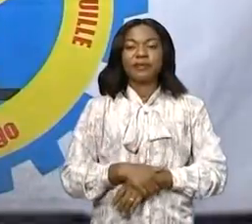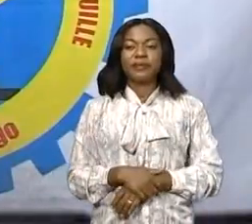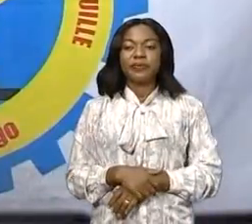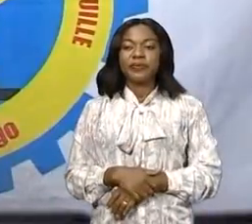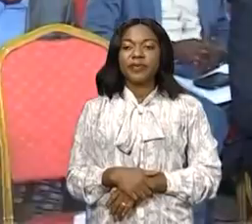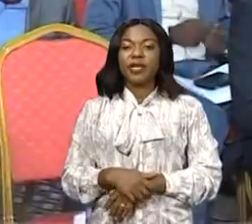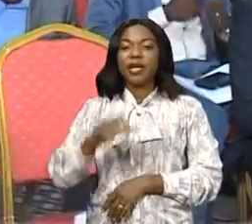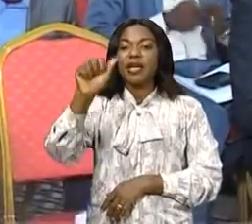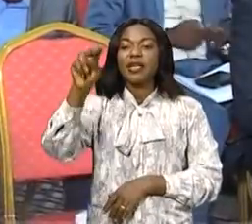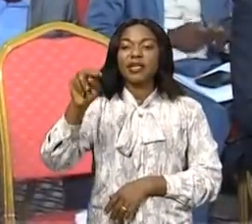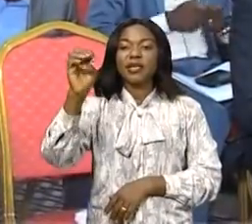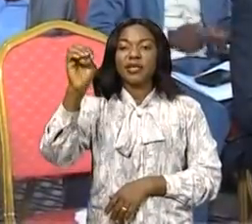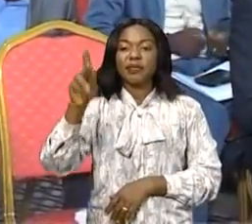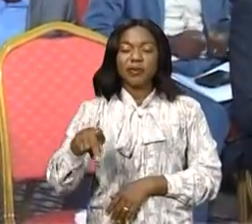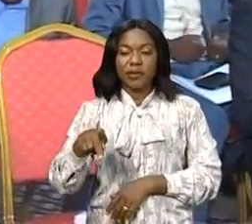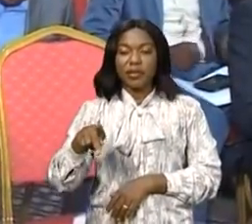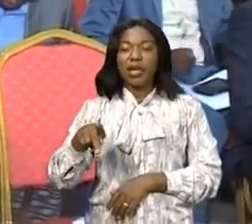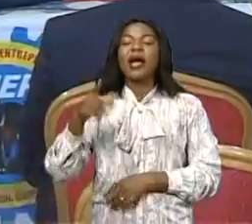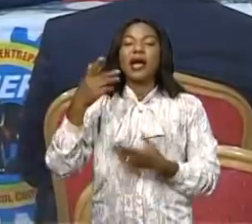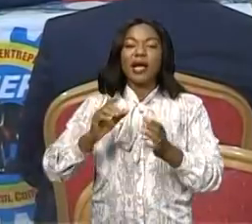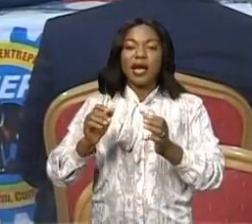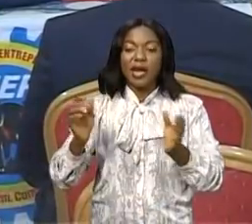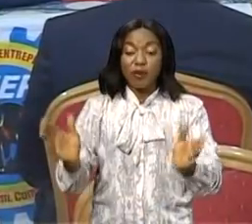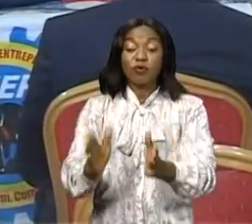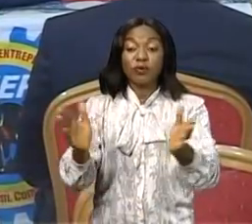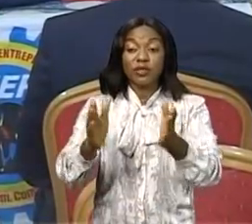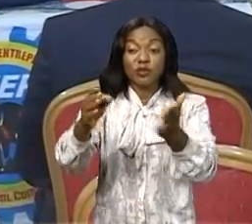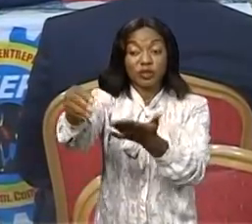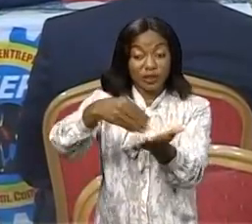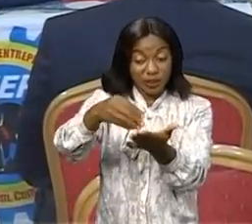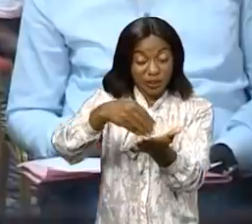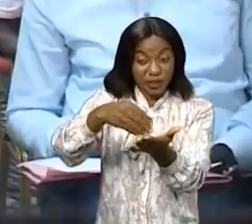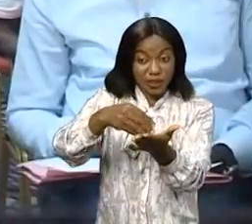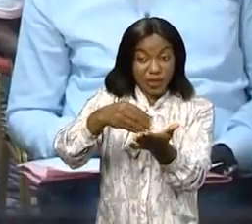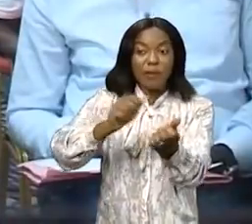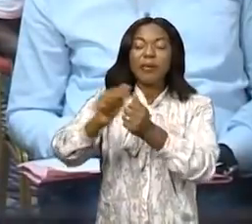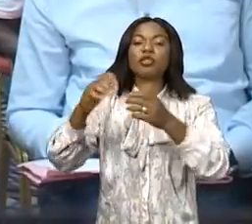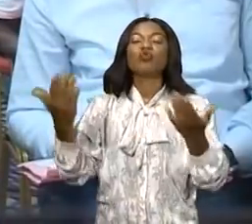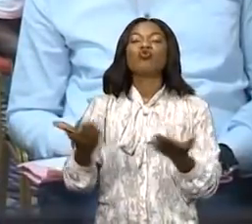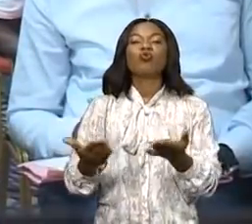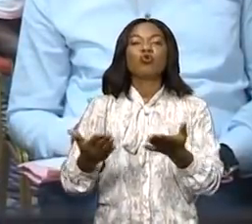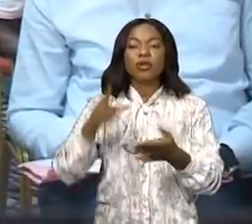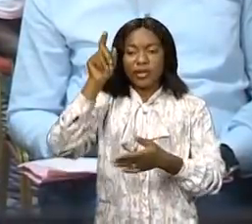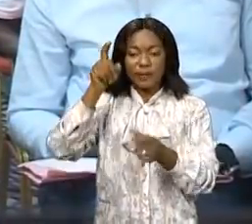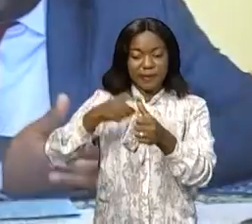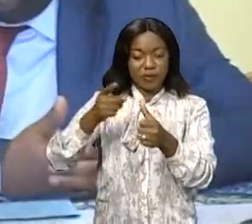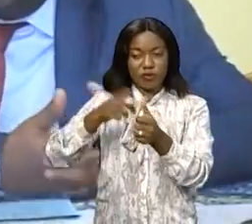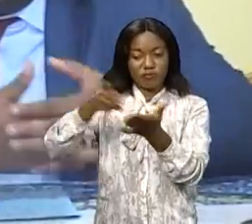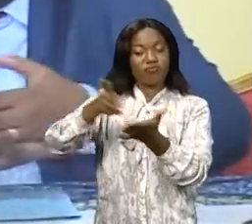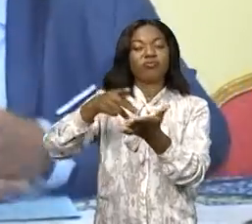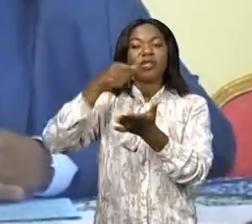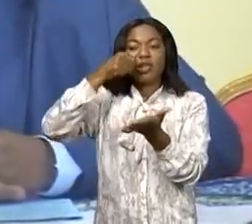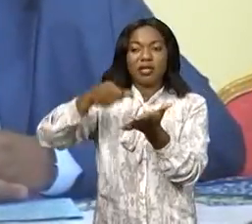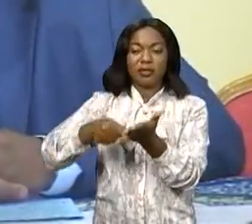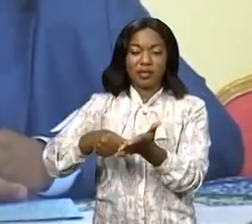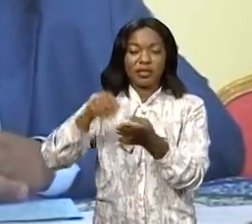La mobilisation de recettes passe par le respect des normes de la fiscalité et de la parafiscalité dans les sociétés commerciales